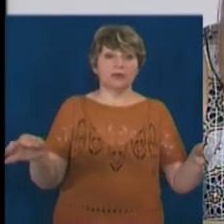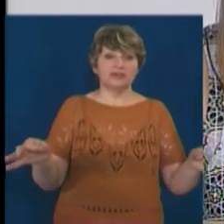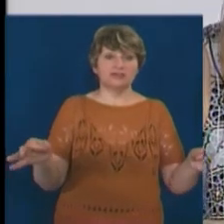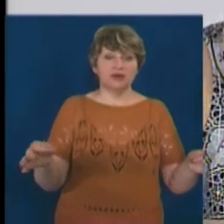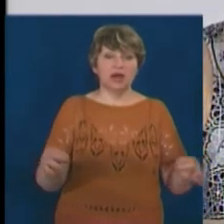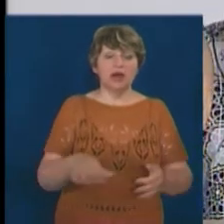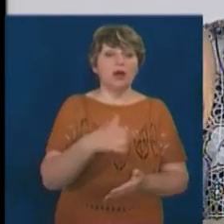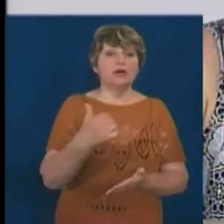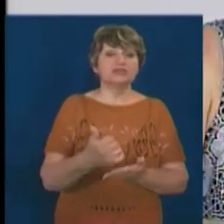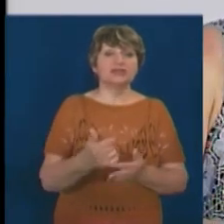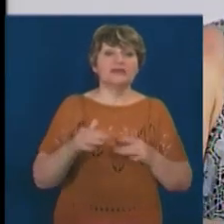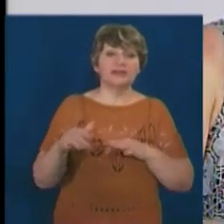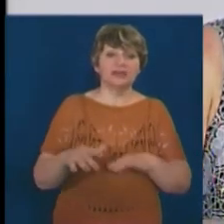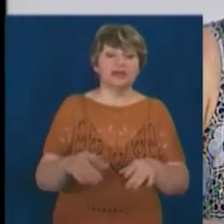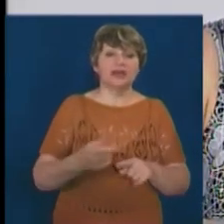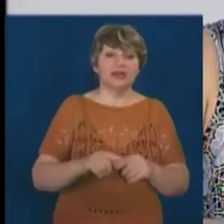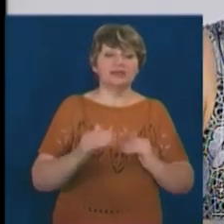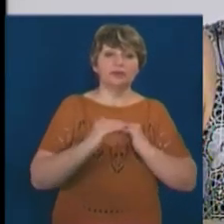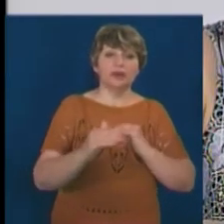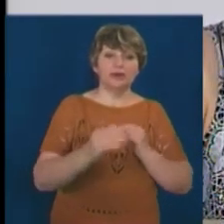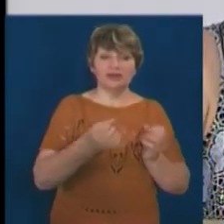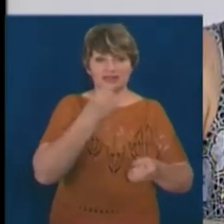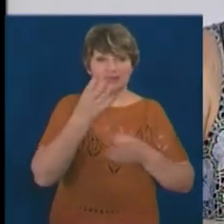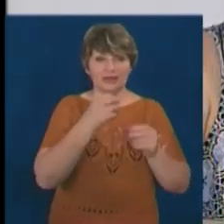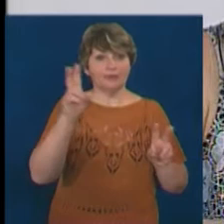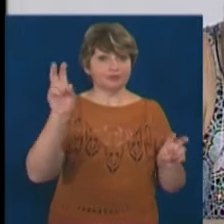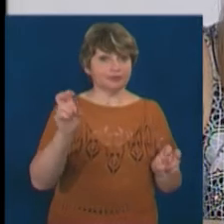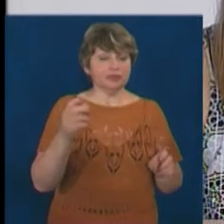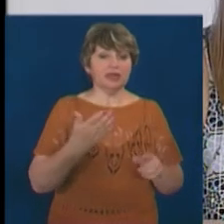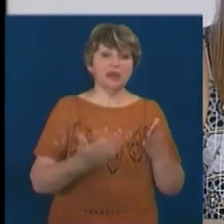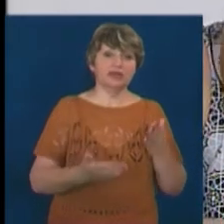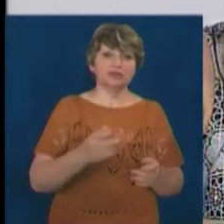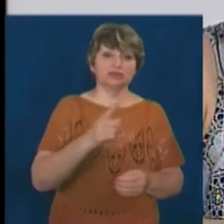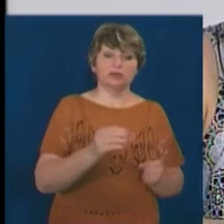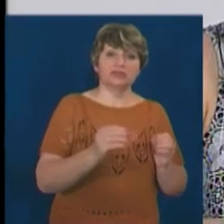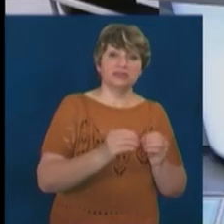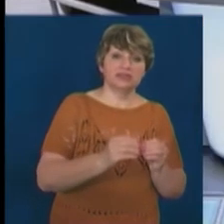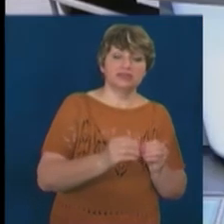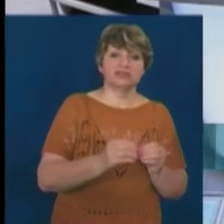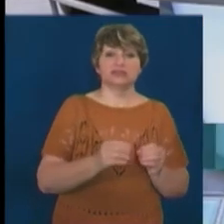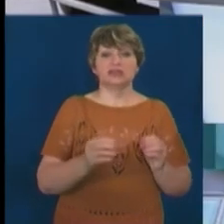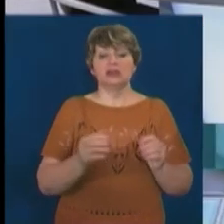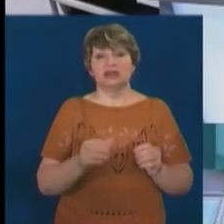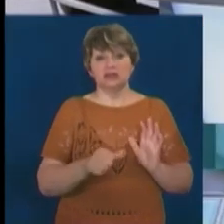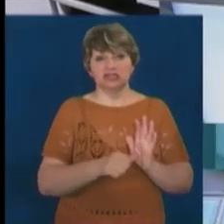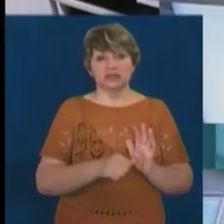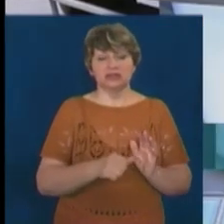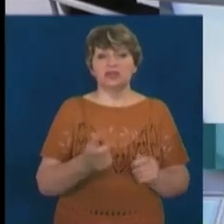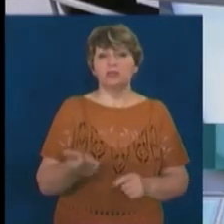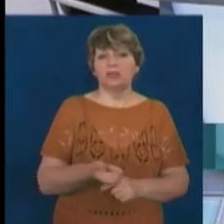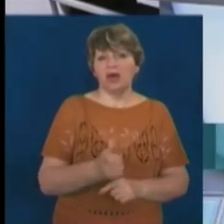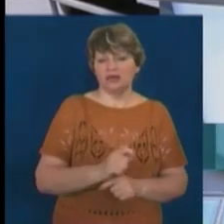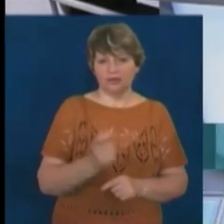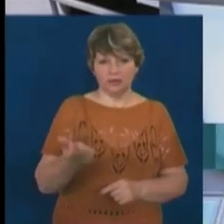по фітнес-просто неба була в долині Троянт, і якщо ми згадаємо долину Троянтам 10 або навіть 6 років тому, то там дуже мало людей займалися